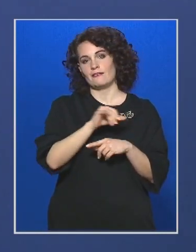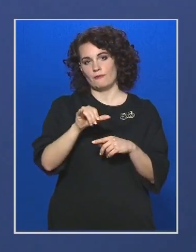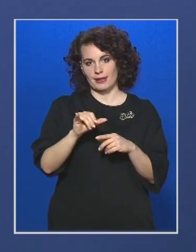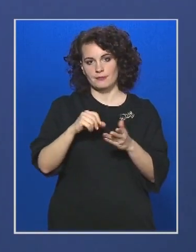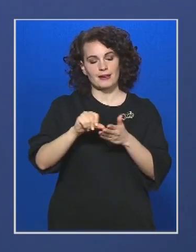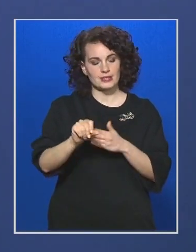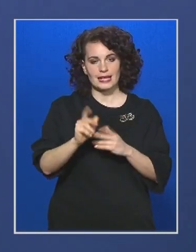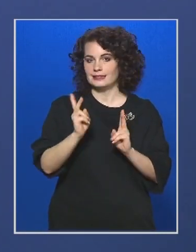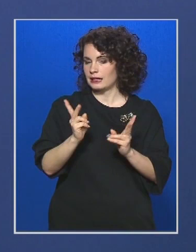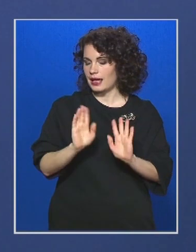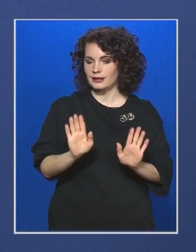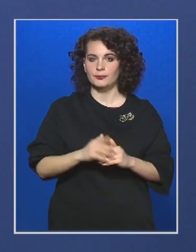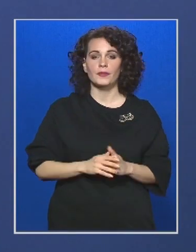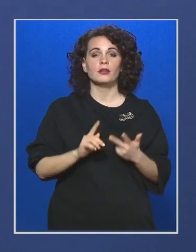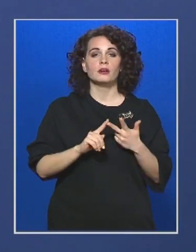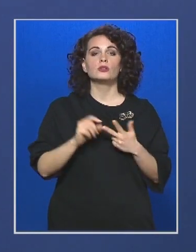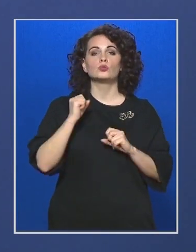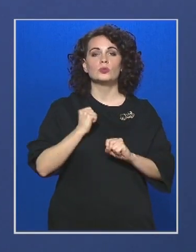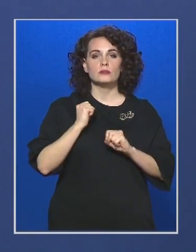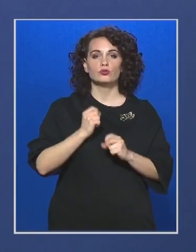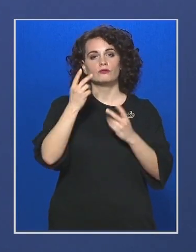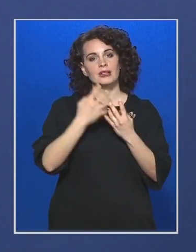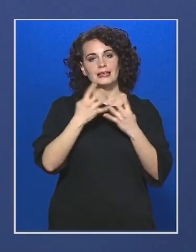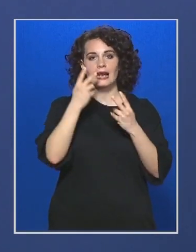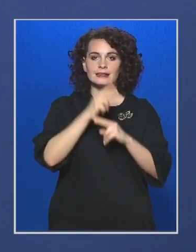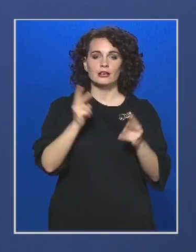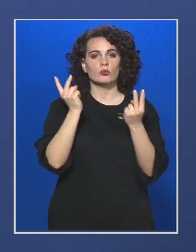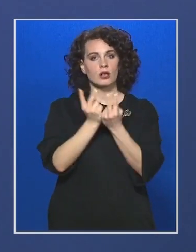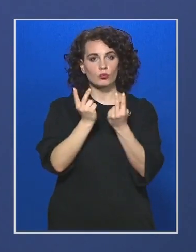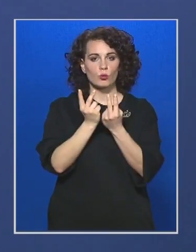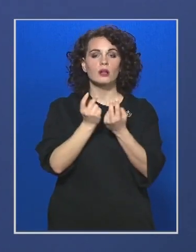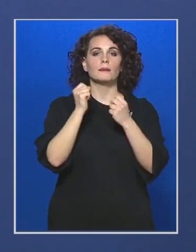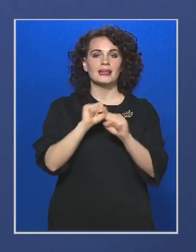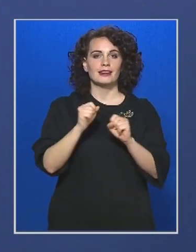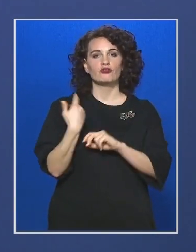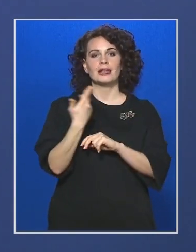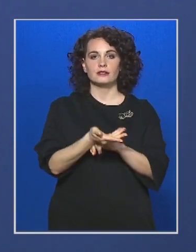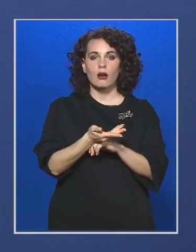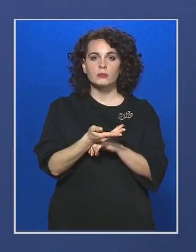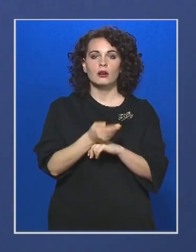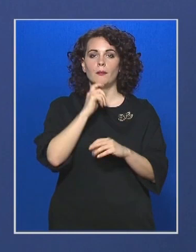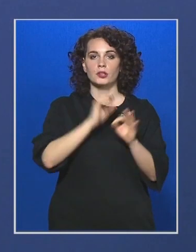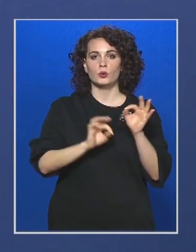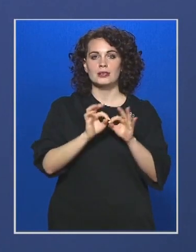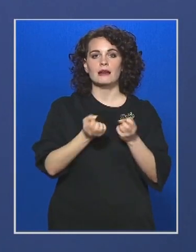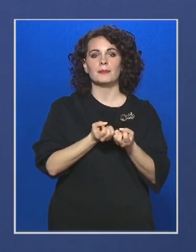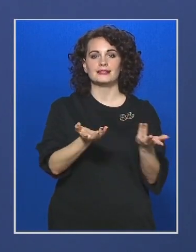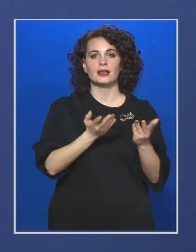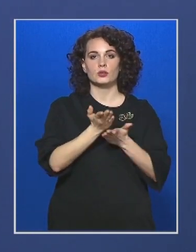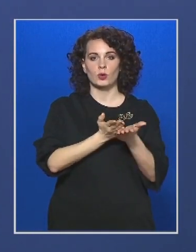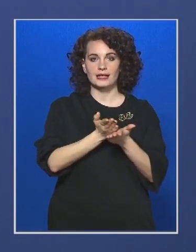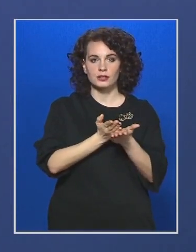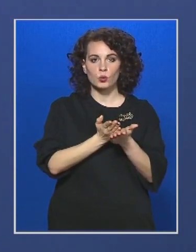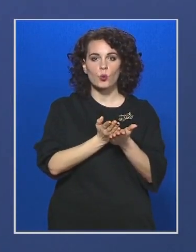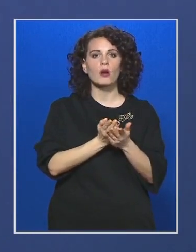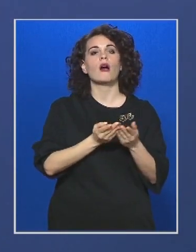Harmadszor. A turizmushoz és a vendéglátáshoz hasonlóan mentességet kapnak a magyarországi média szolgáltatók